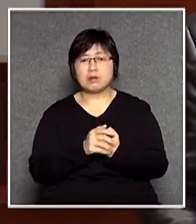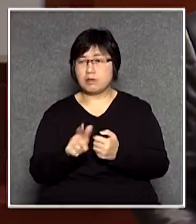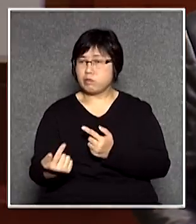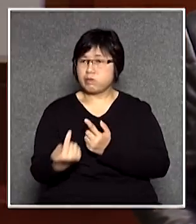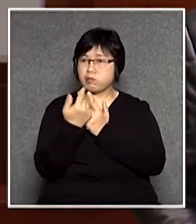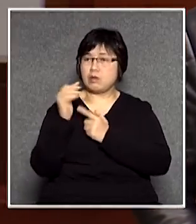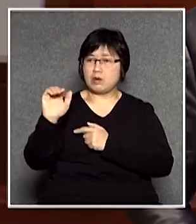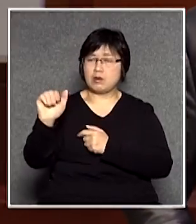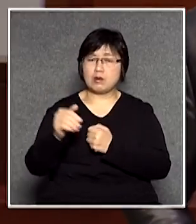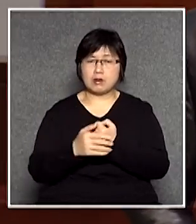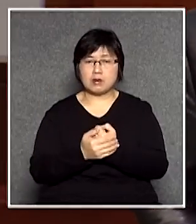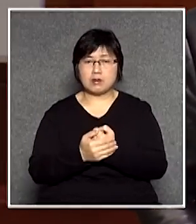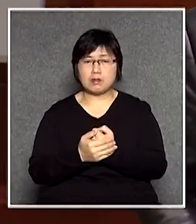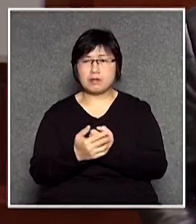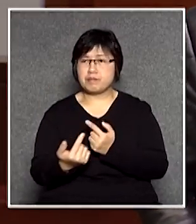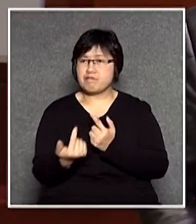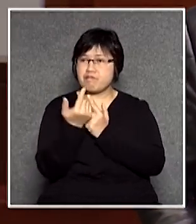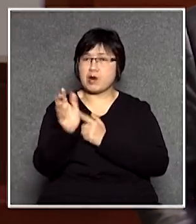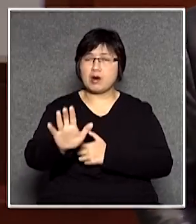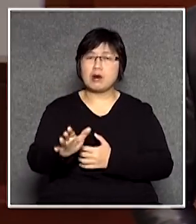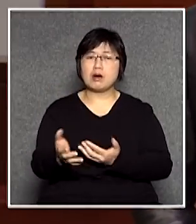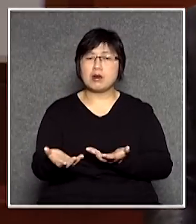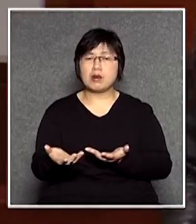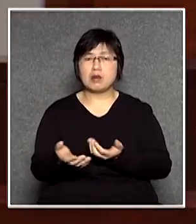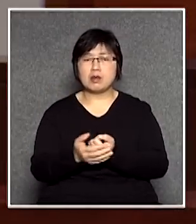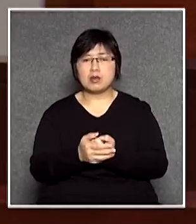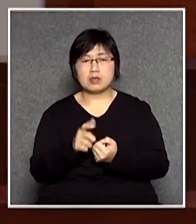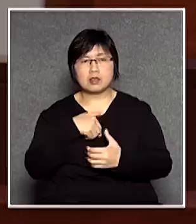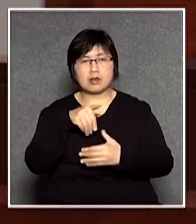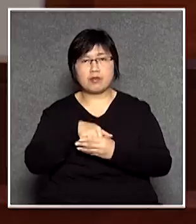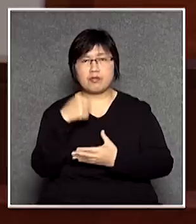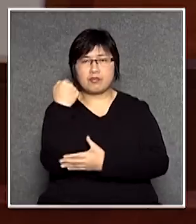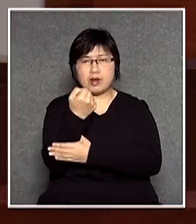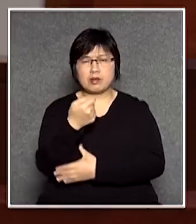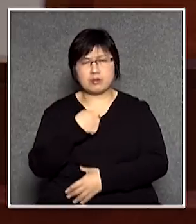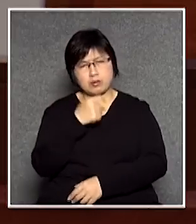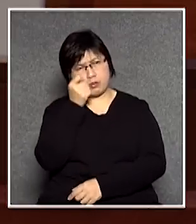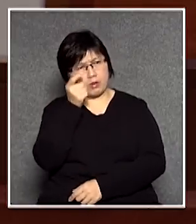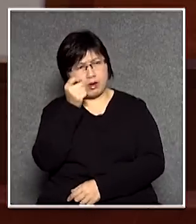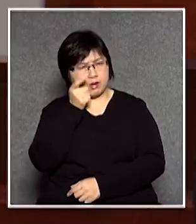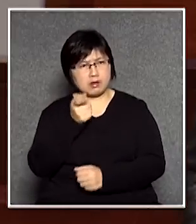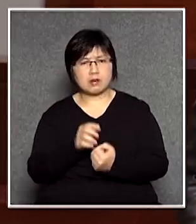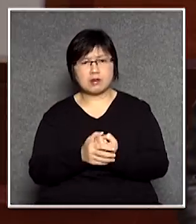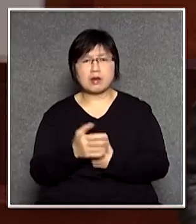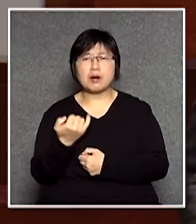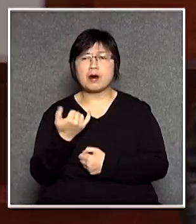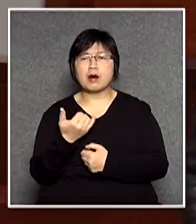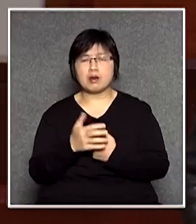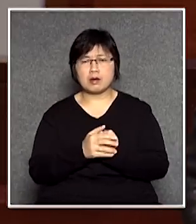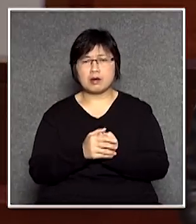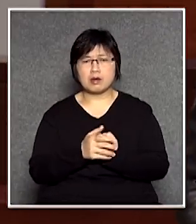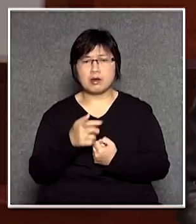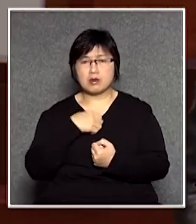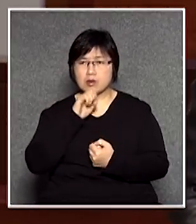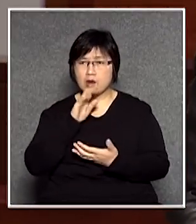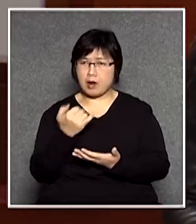我的但是你不駁我又要投反對票我就覺得很奇怪是不是我說過那